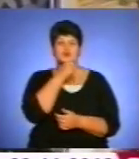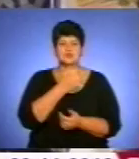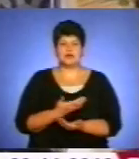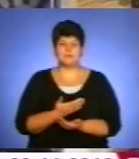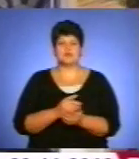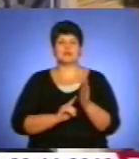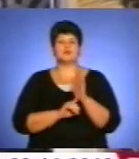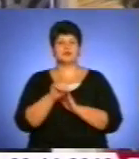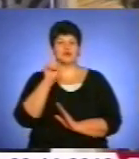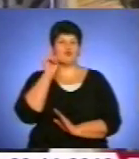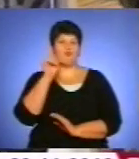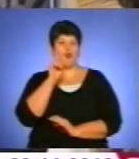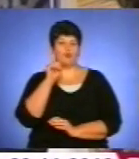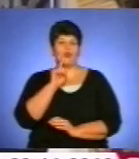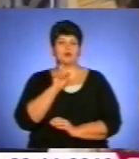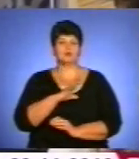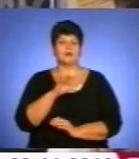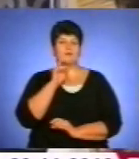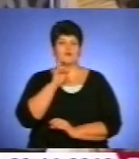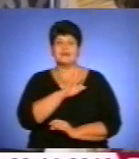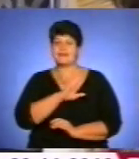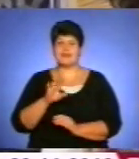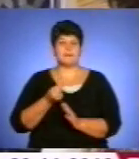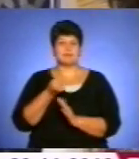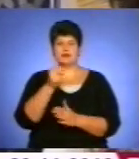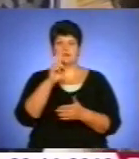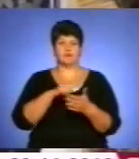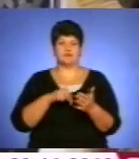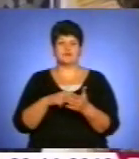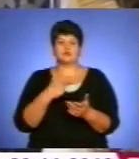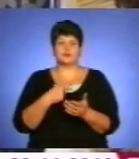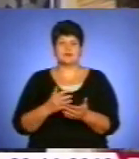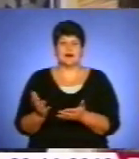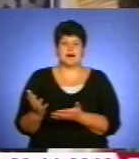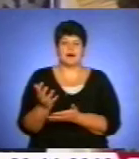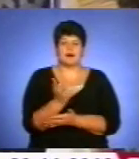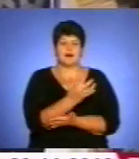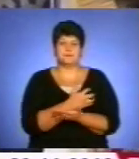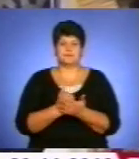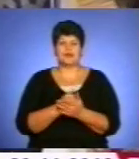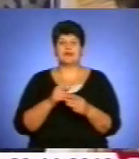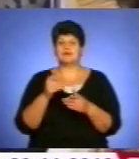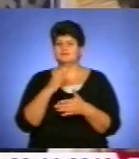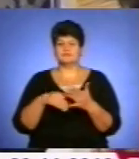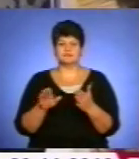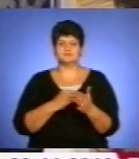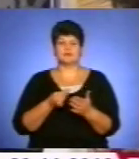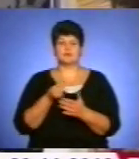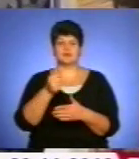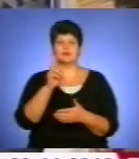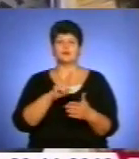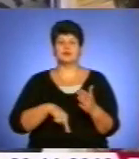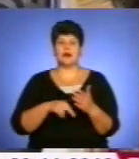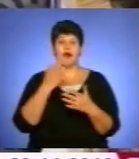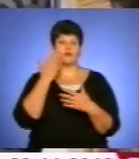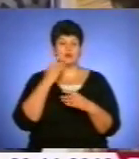Спочатку в молодості, коли вони були ще молодими, вони не сплачували податки. Вони собі збирали все і зовсім не платили податки. Але коли